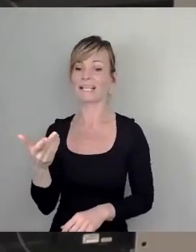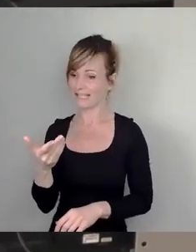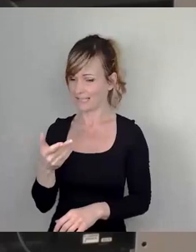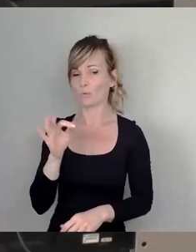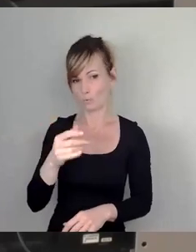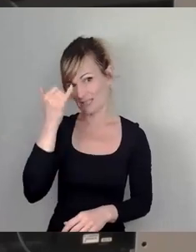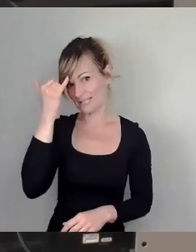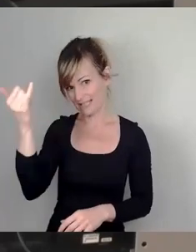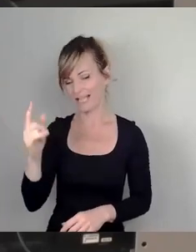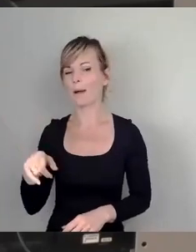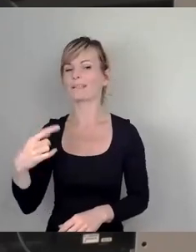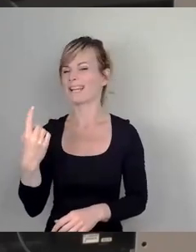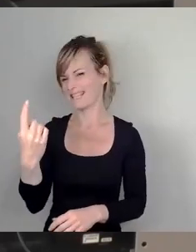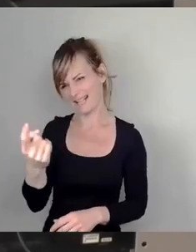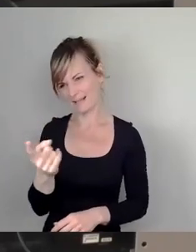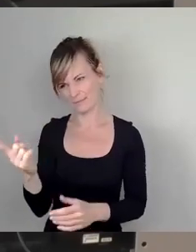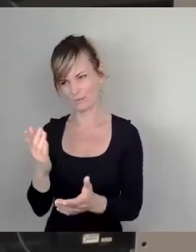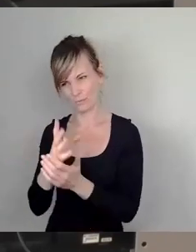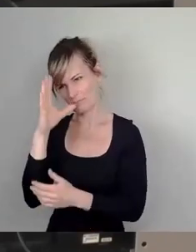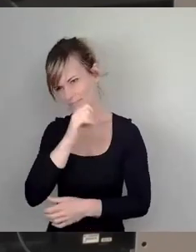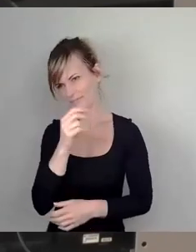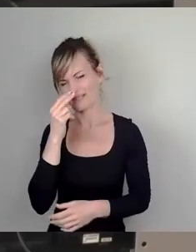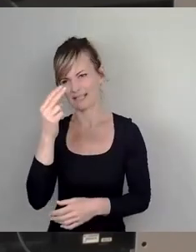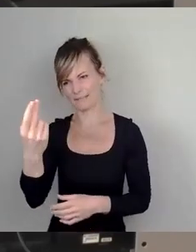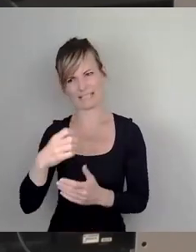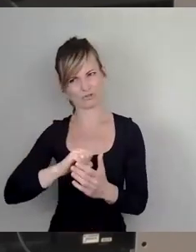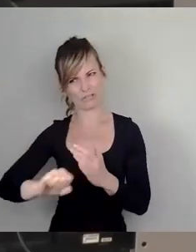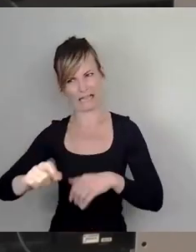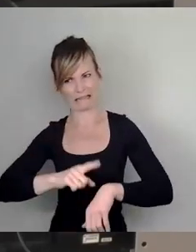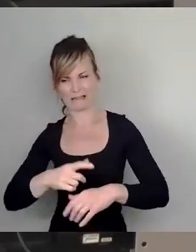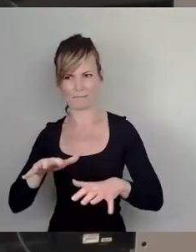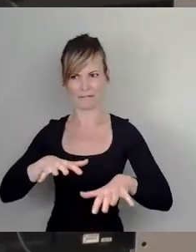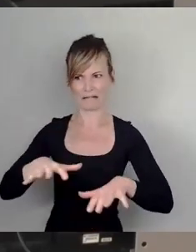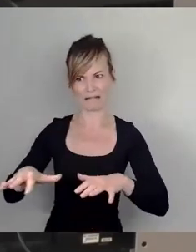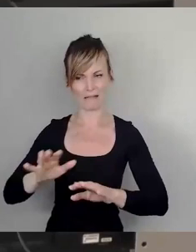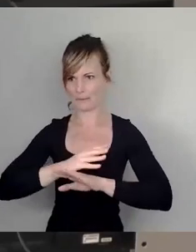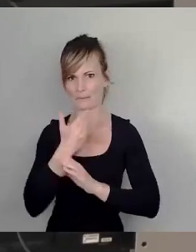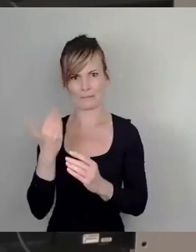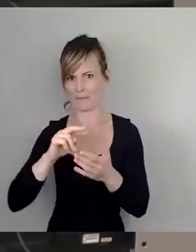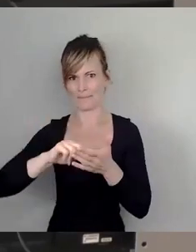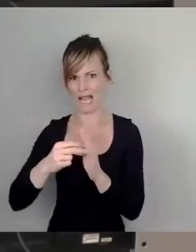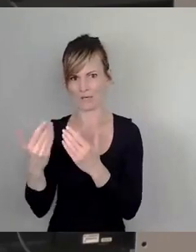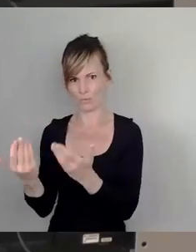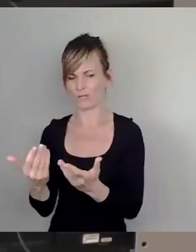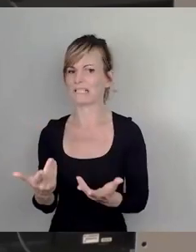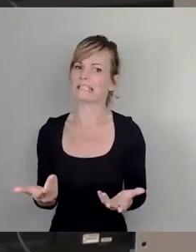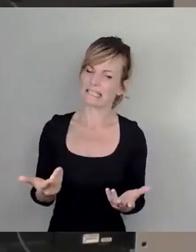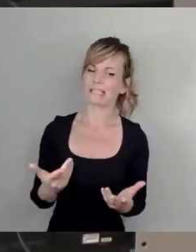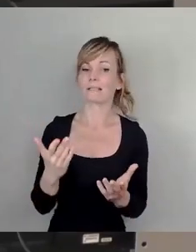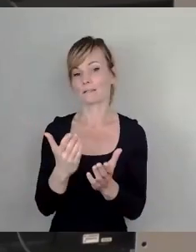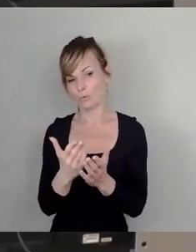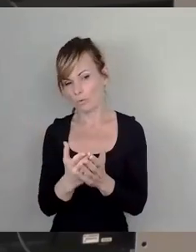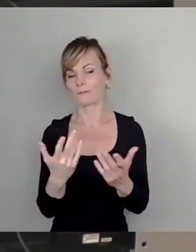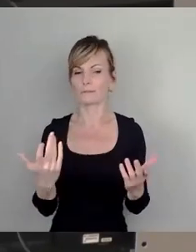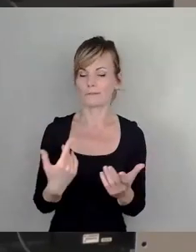erkannt hat, ein bisschen übers Knie gebrochen. Und es war ja auch so nach dem Motto,